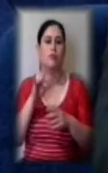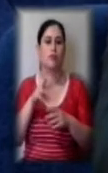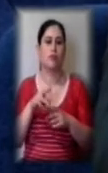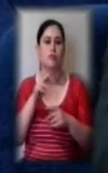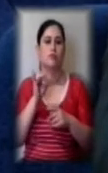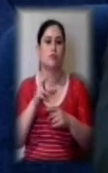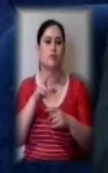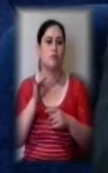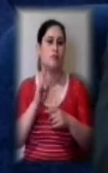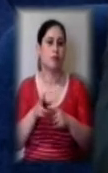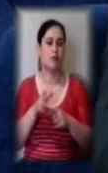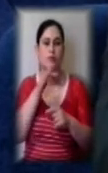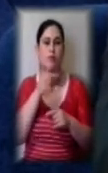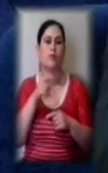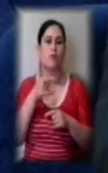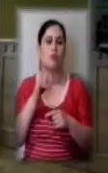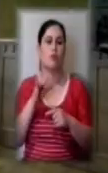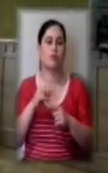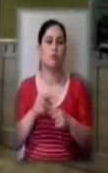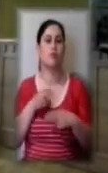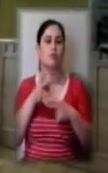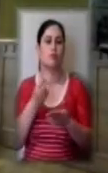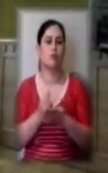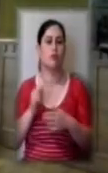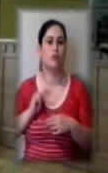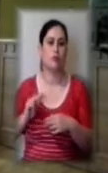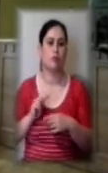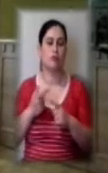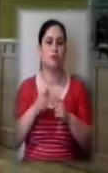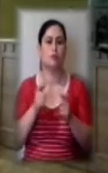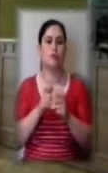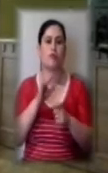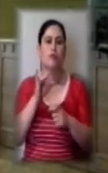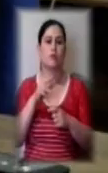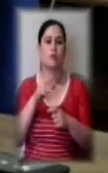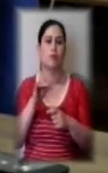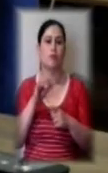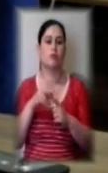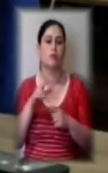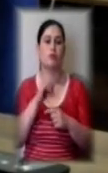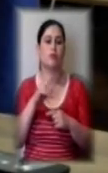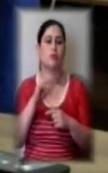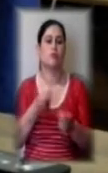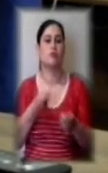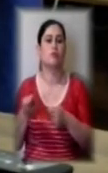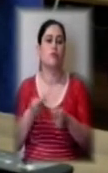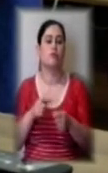громадяни добираються до роботи. За словами Володимира Миколаїнка, дачні перевезення планують відновити.